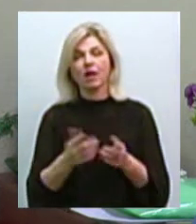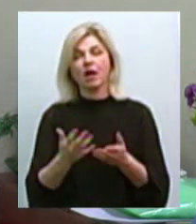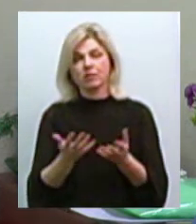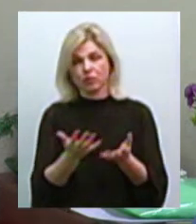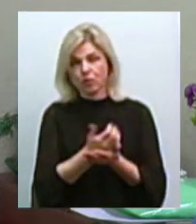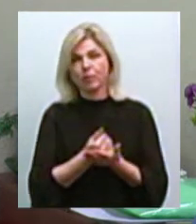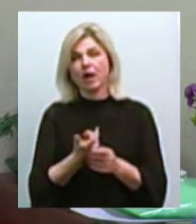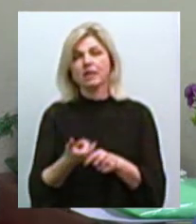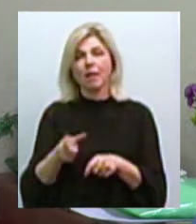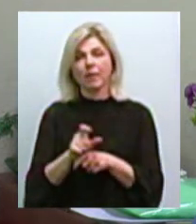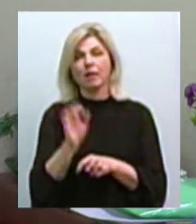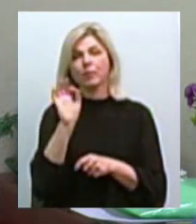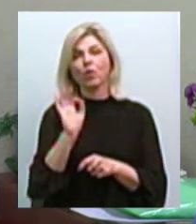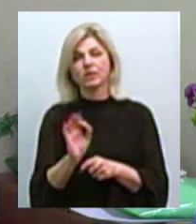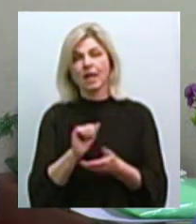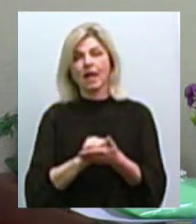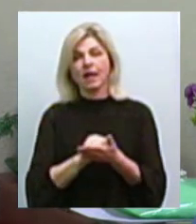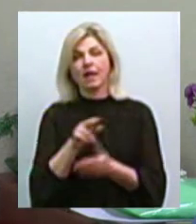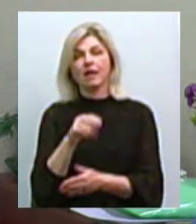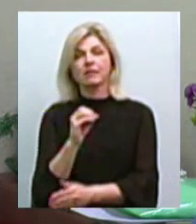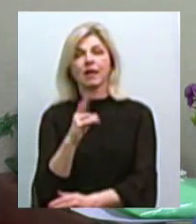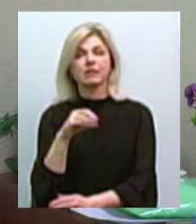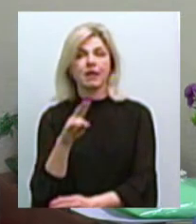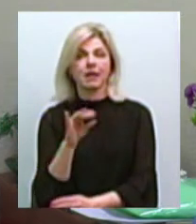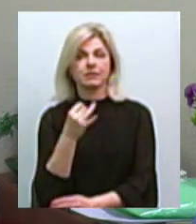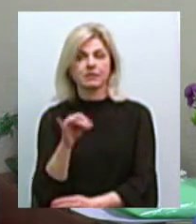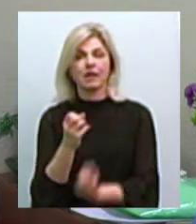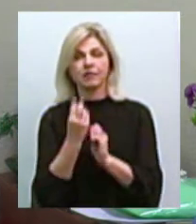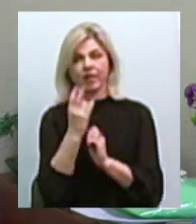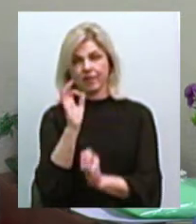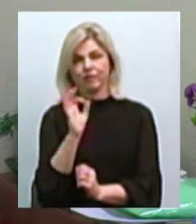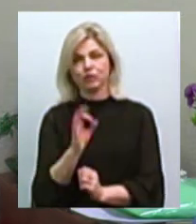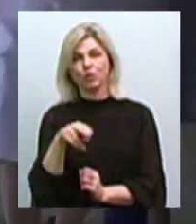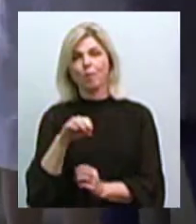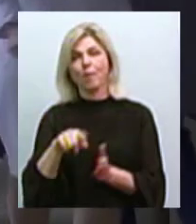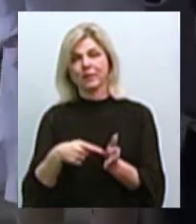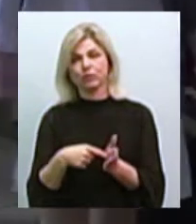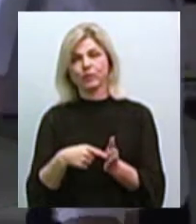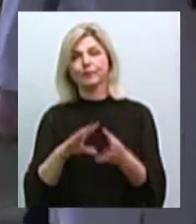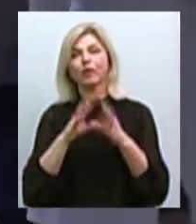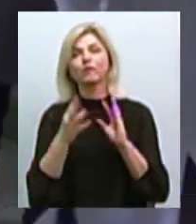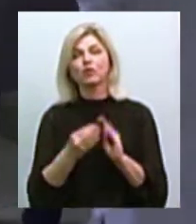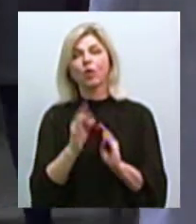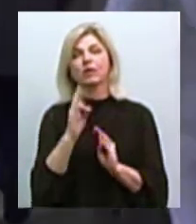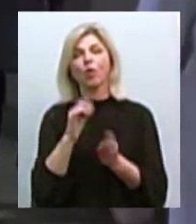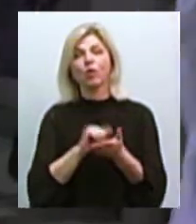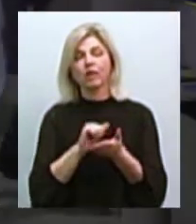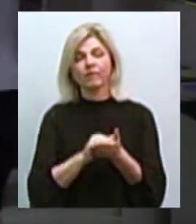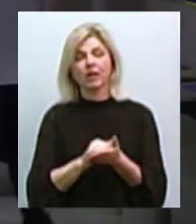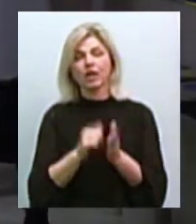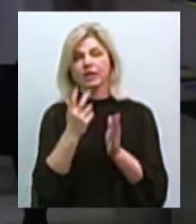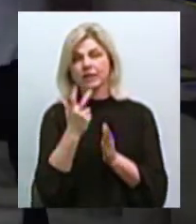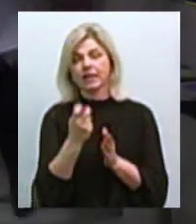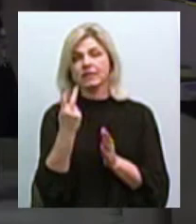найбільший процент декларацій, заключив 12% по місту. Усього в Миколаїві декларації з лікарями уклали